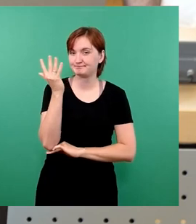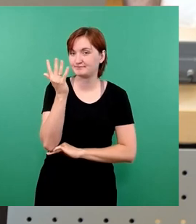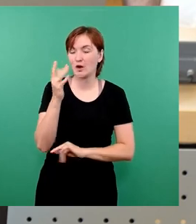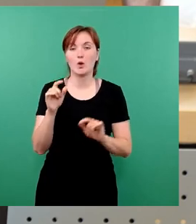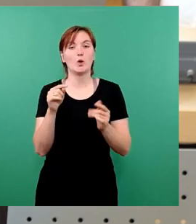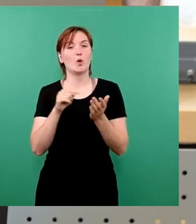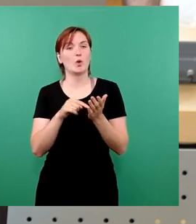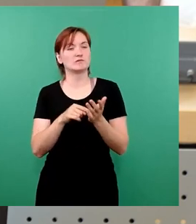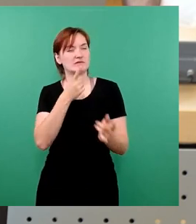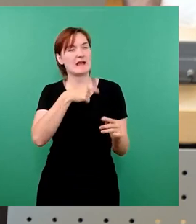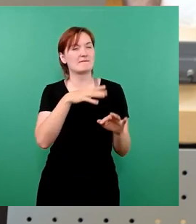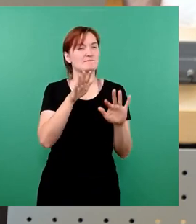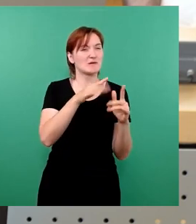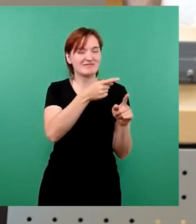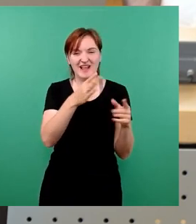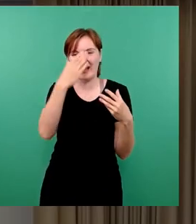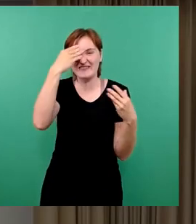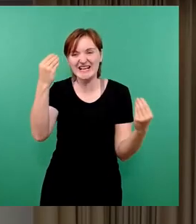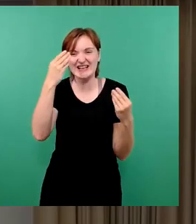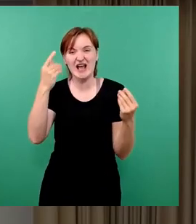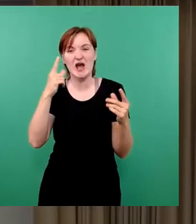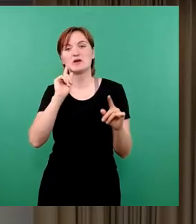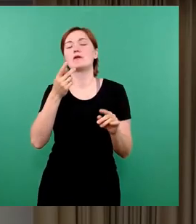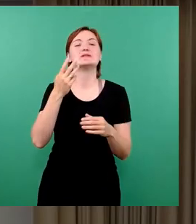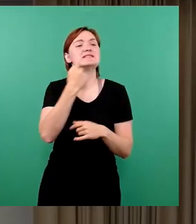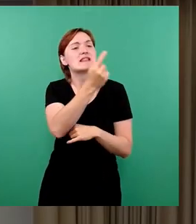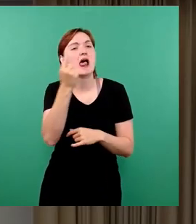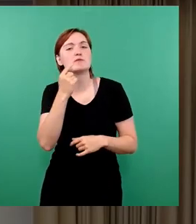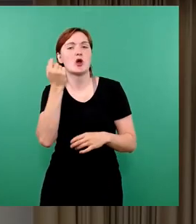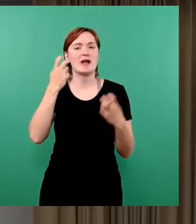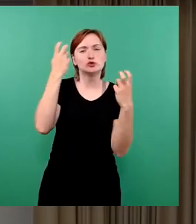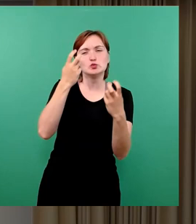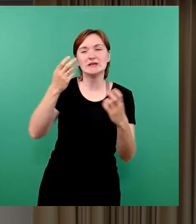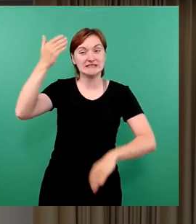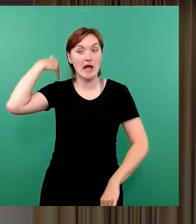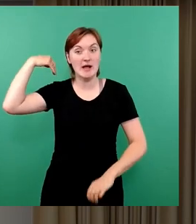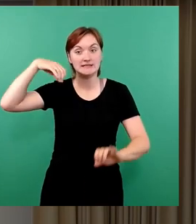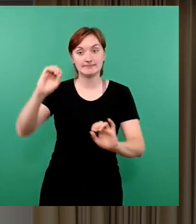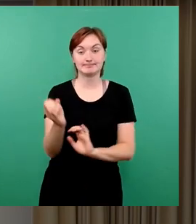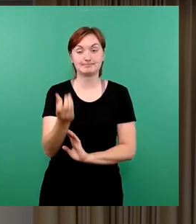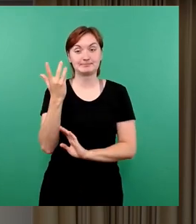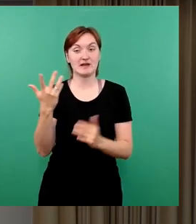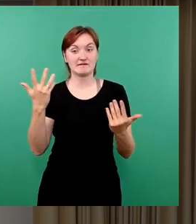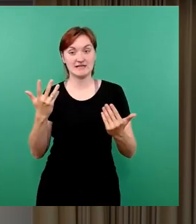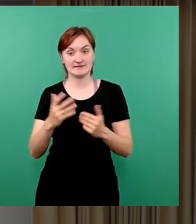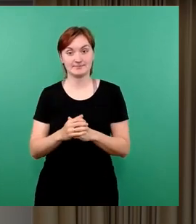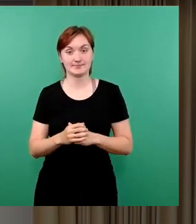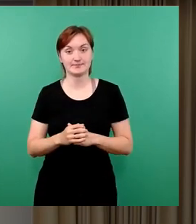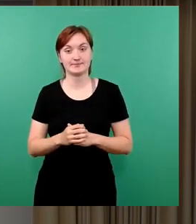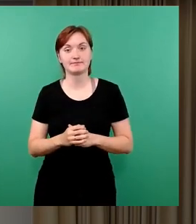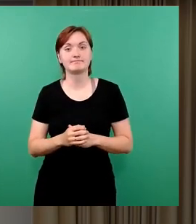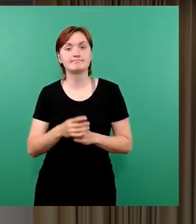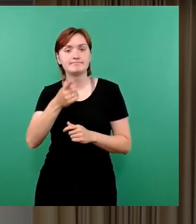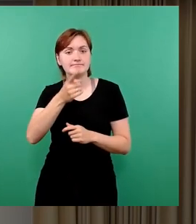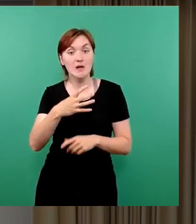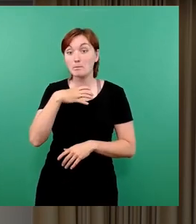wieder in Vergessenheit unter und es wird ja auch heutzutage nicht mehr recherchiert, was wir da vorgestellt haben. Insofern nochmal dargestellt, was ist unser